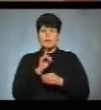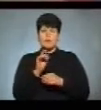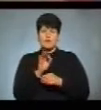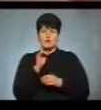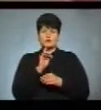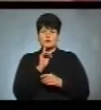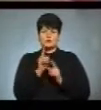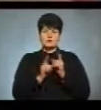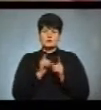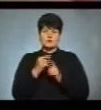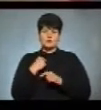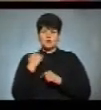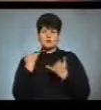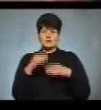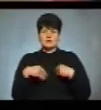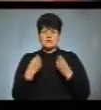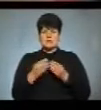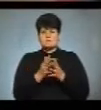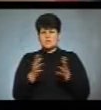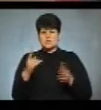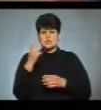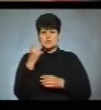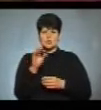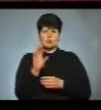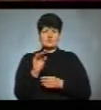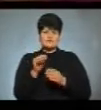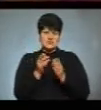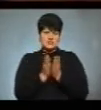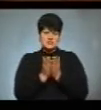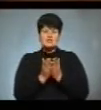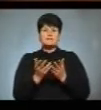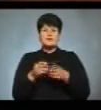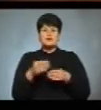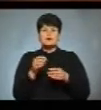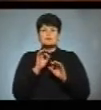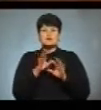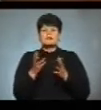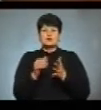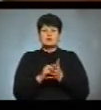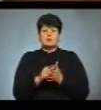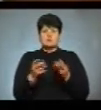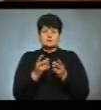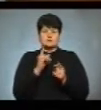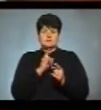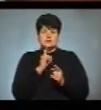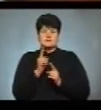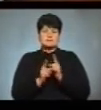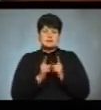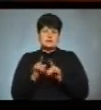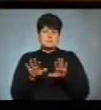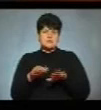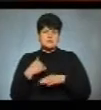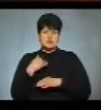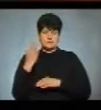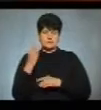голосування. Каже, сьогодні видала більше сотні посвідчень. Розповідає, які документи потрібні, щоб тимчасово змінити місце голосування.